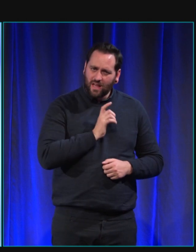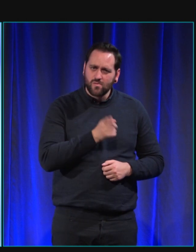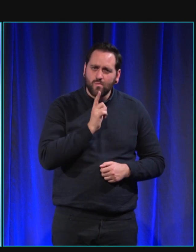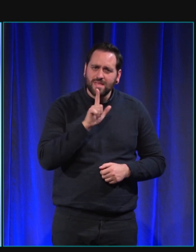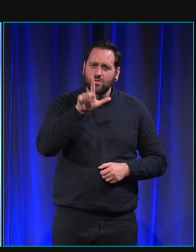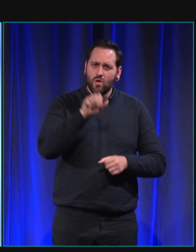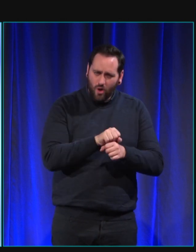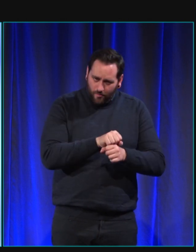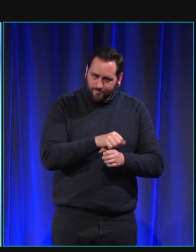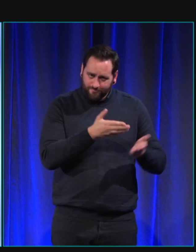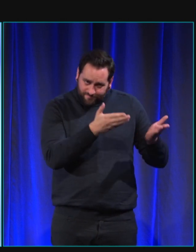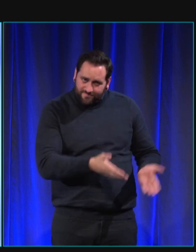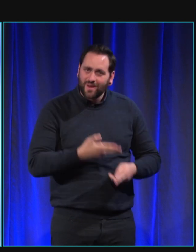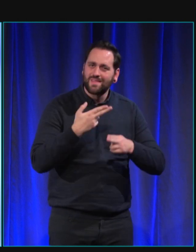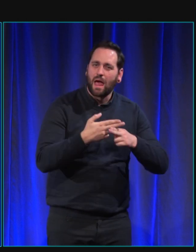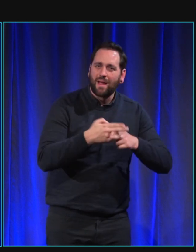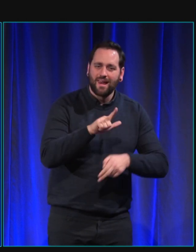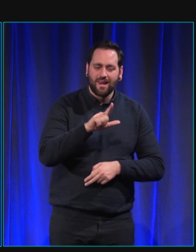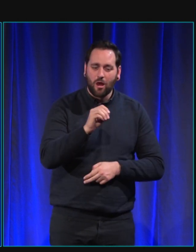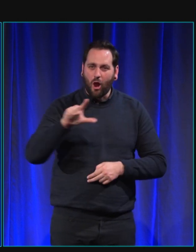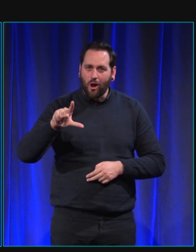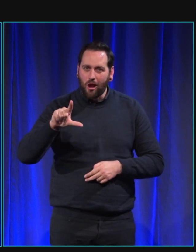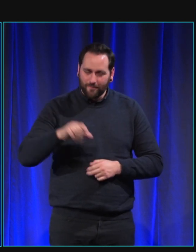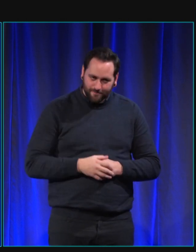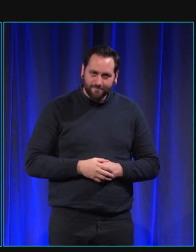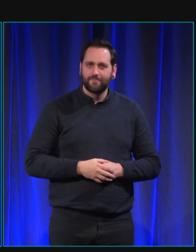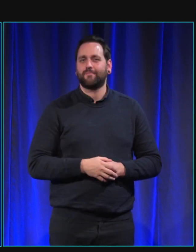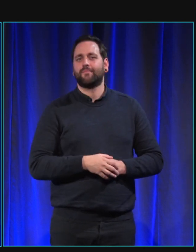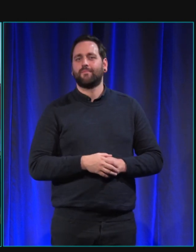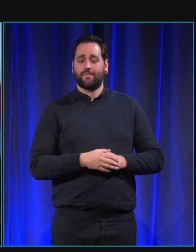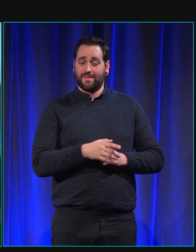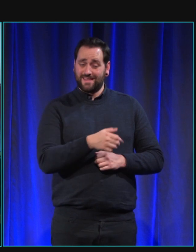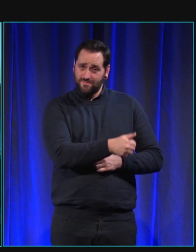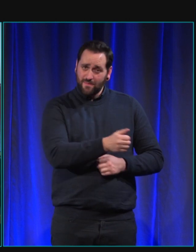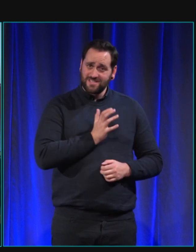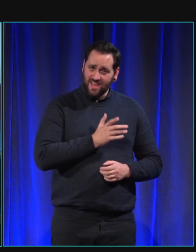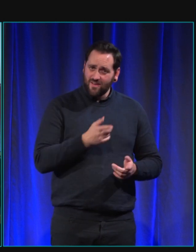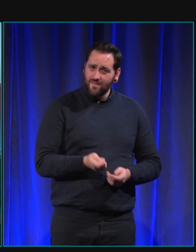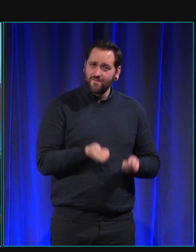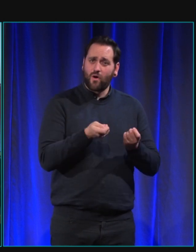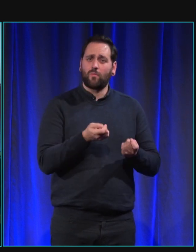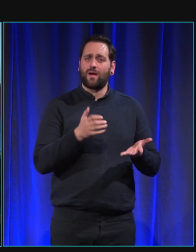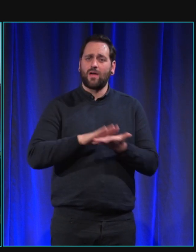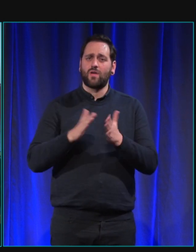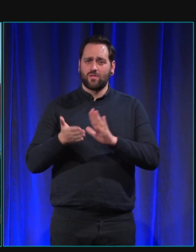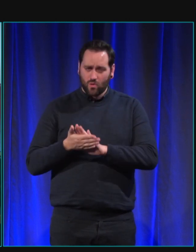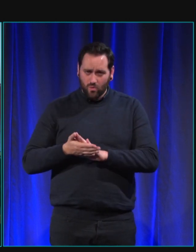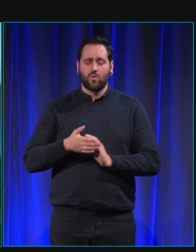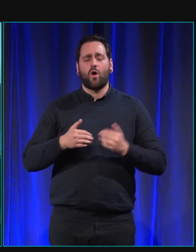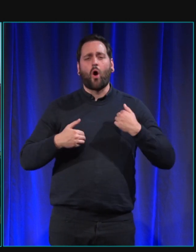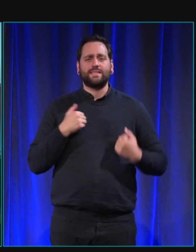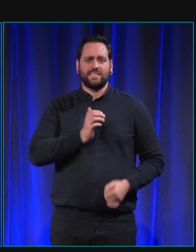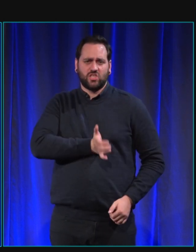LOL et il a été formé par l'association Andy Chiens voilà une association qui existe depuis 1989 qui a plusieurs centres de formation en France